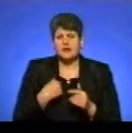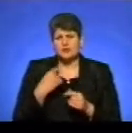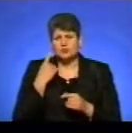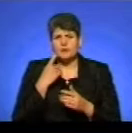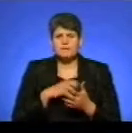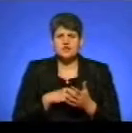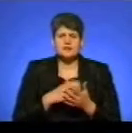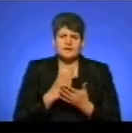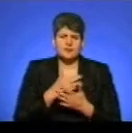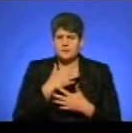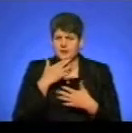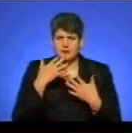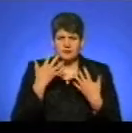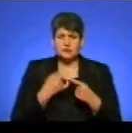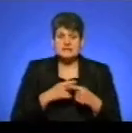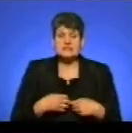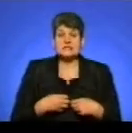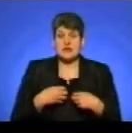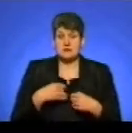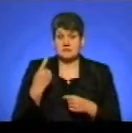надзвичайно багато. Перше – це страх.